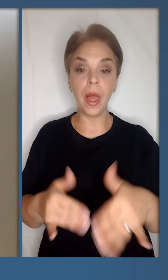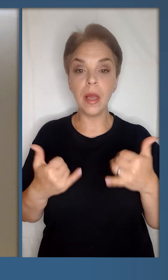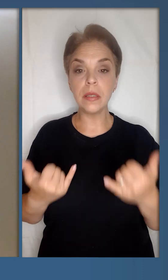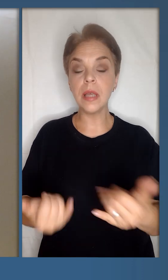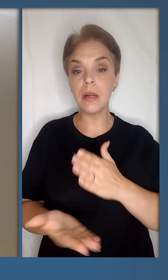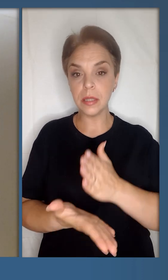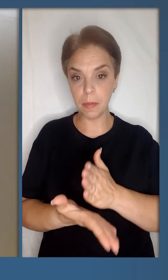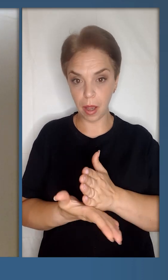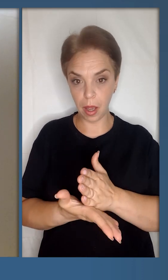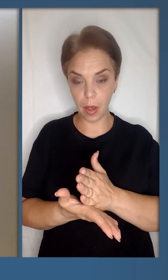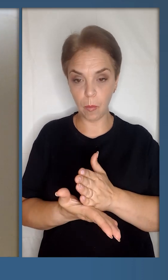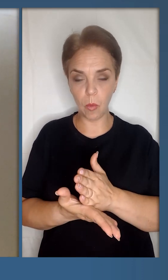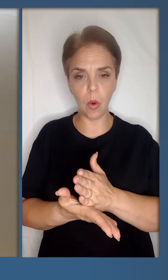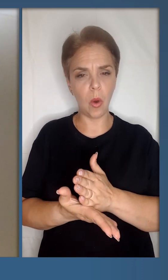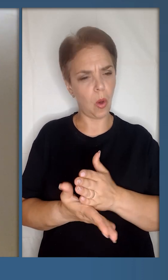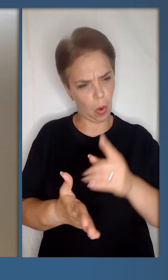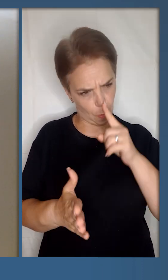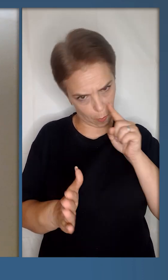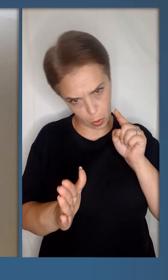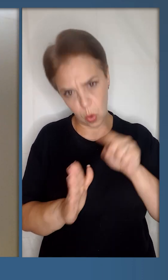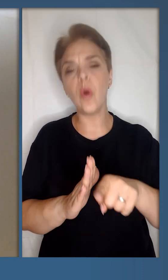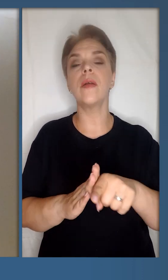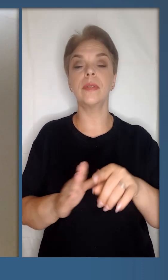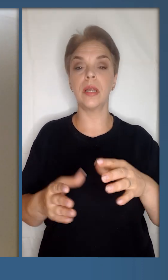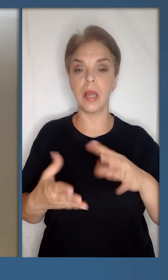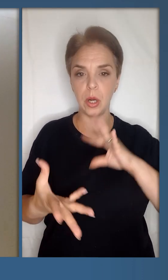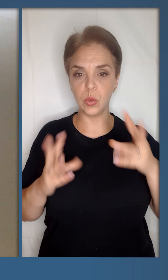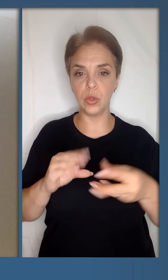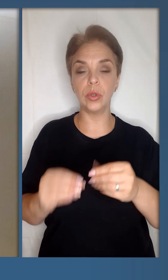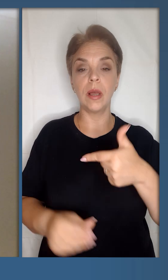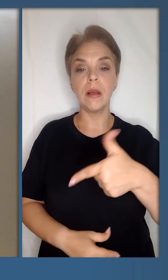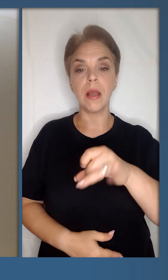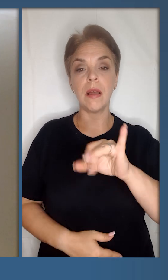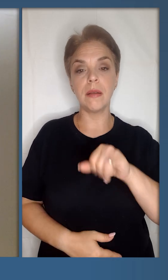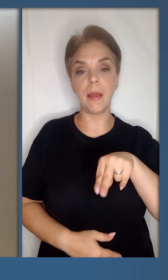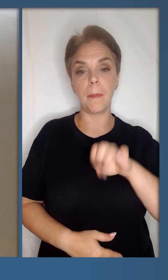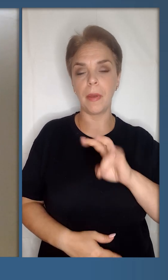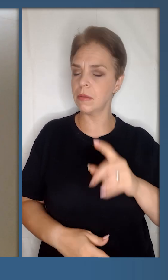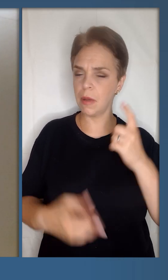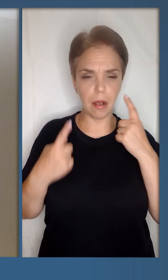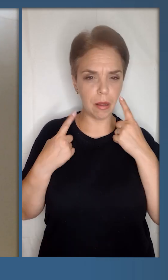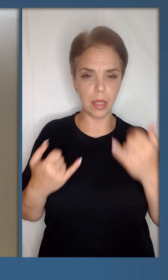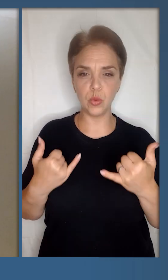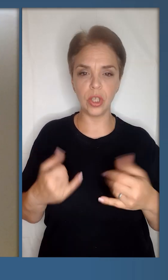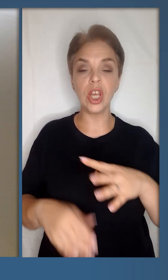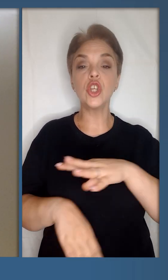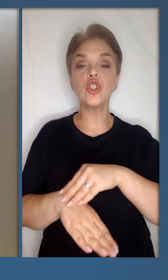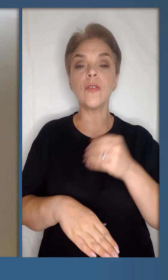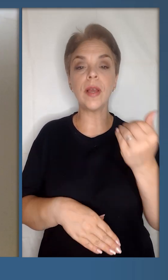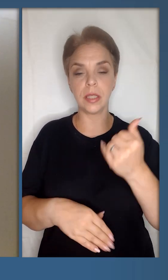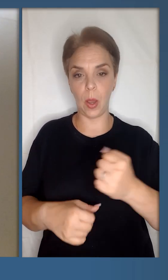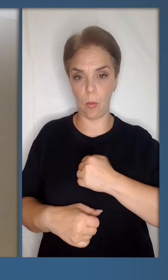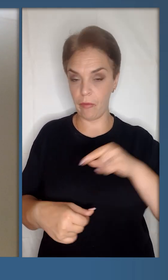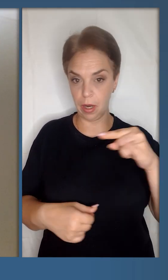Зараз маємо проривний результат щодо гріпенів, класних, сучасних, шведських бойових